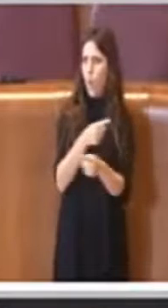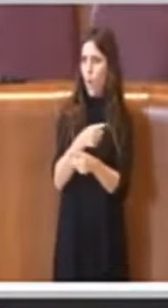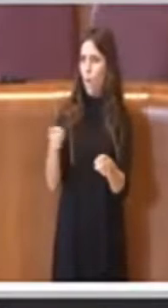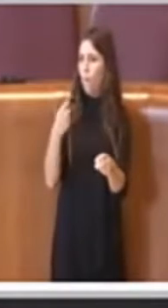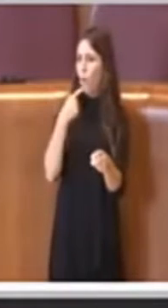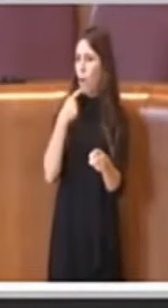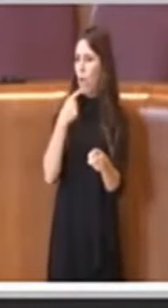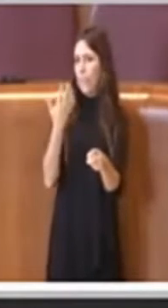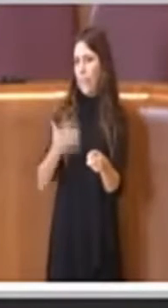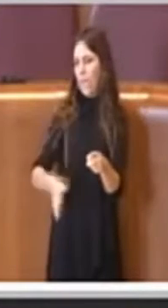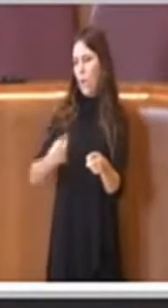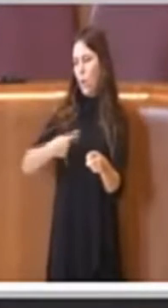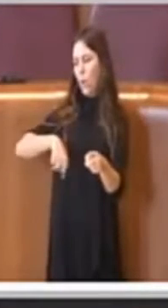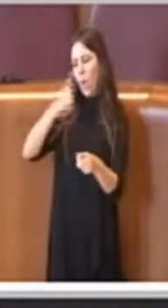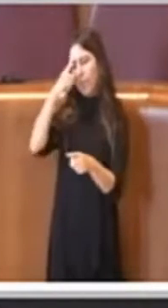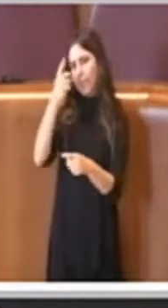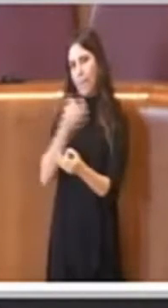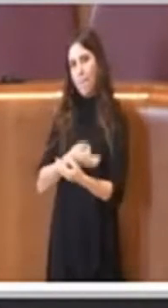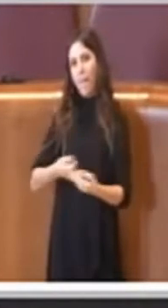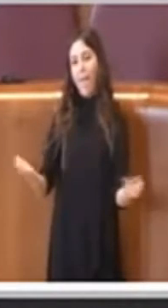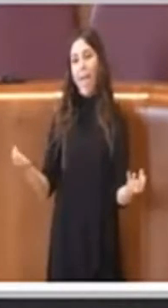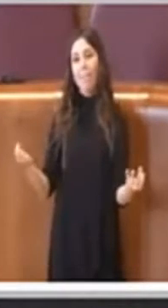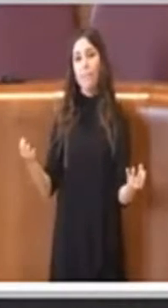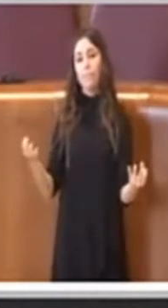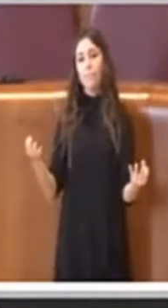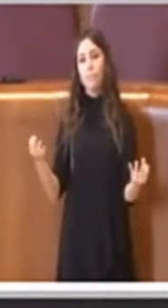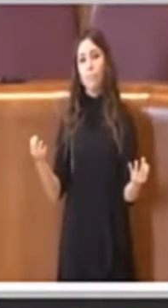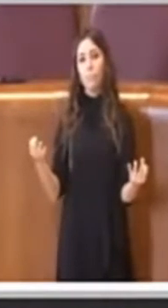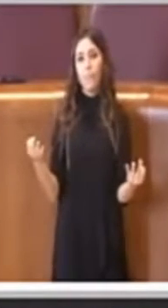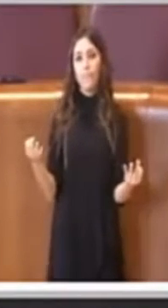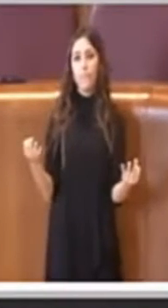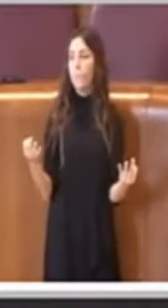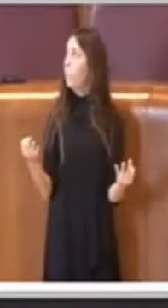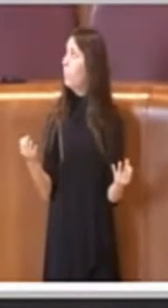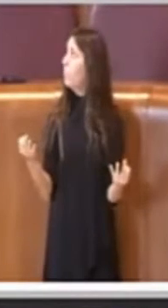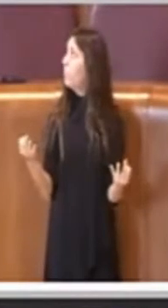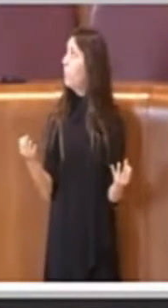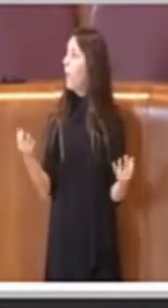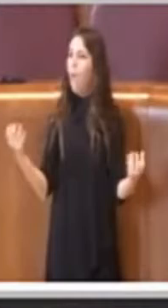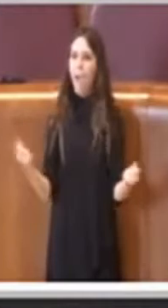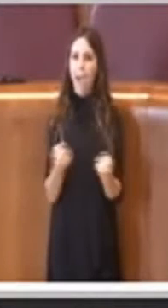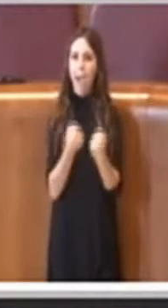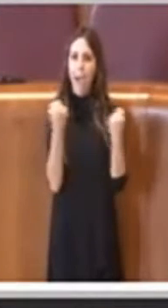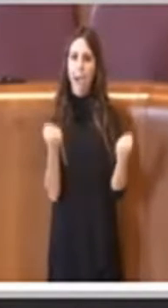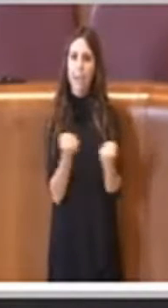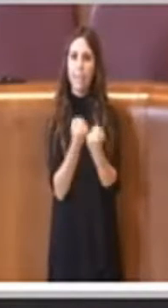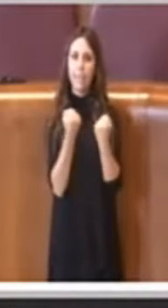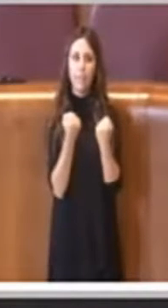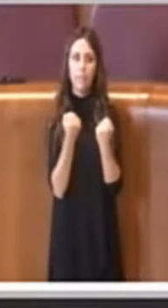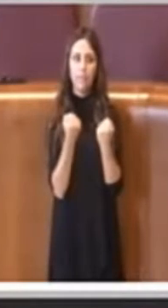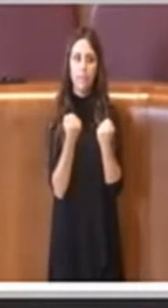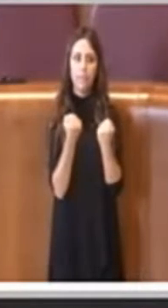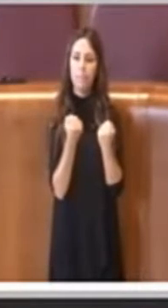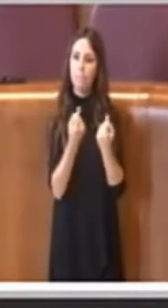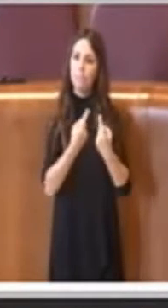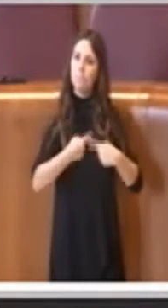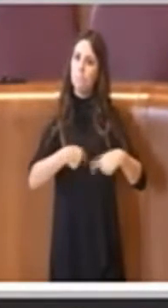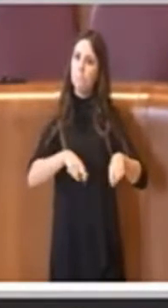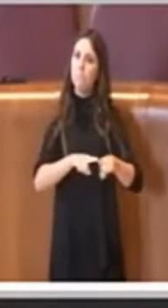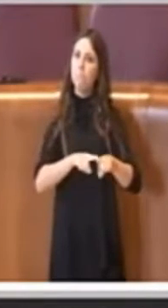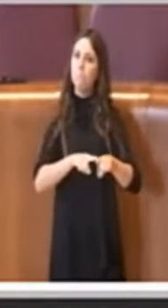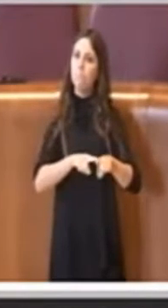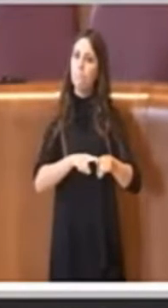anche voi, lo sappiamo tutti, che l'attività dell'Assemblea che si svolge in maniera